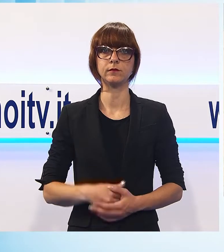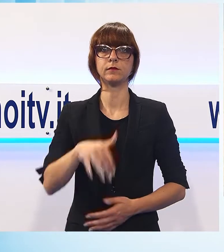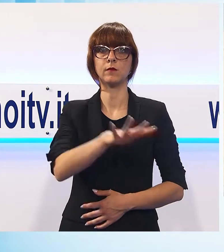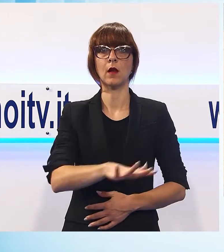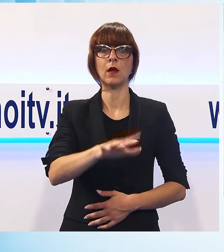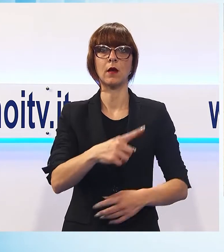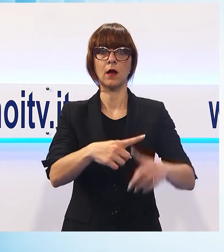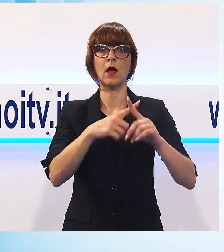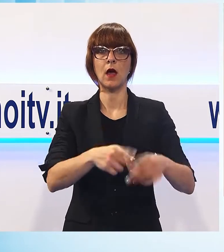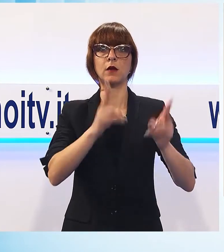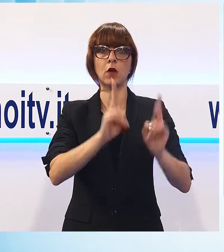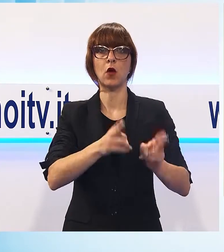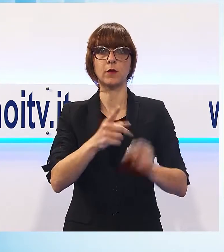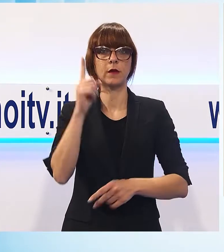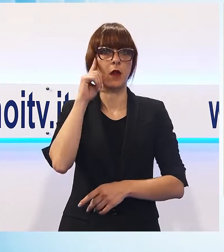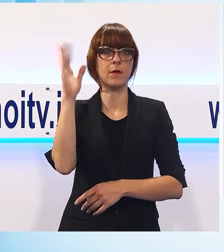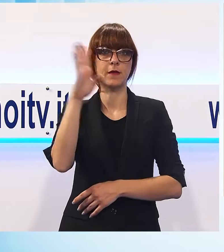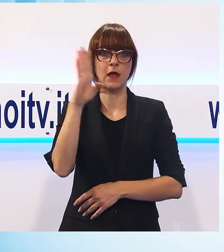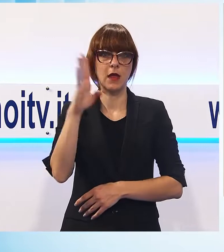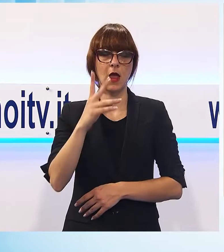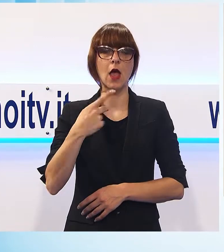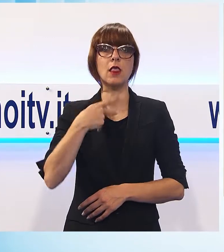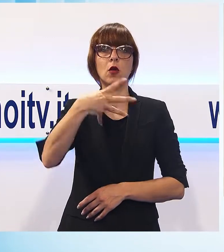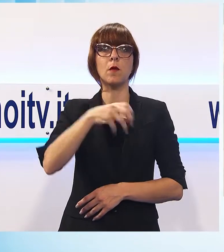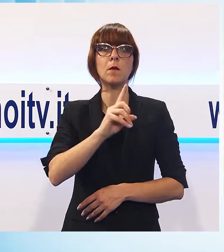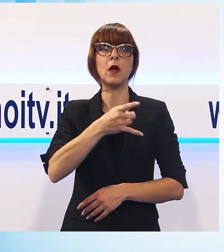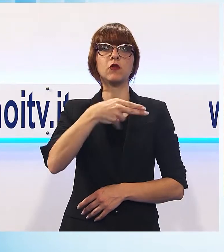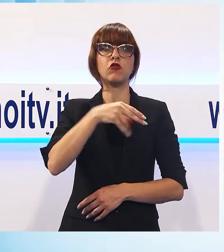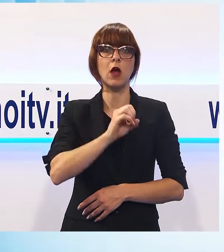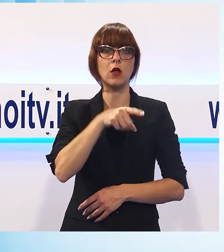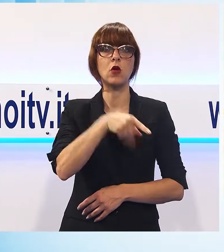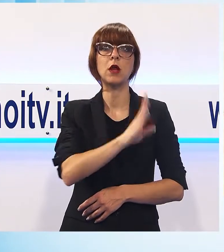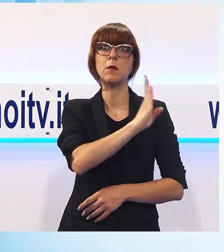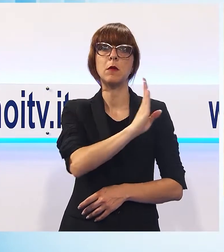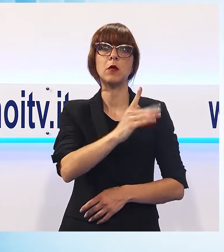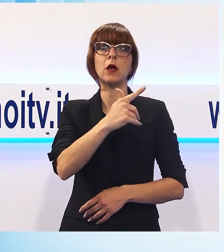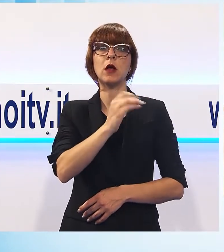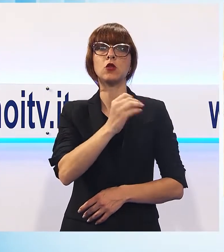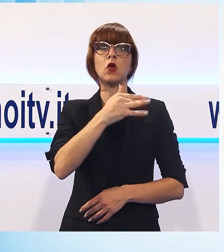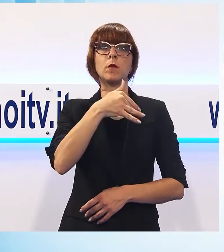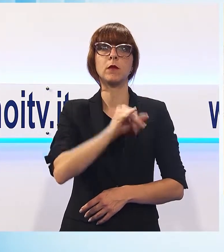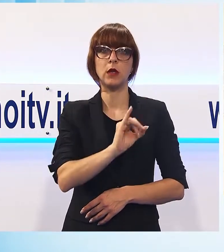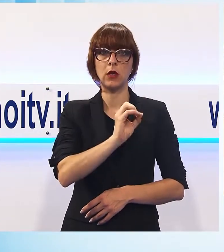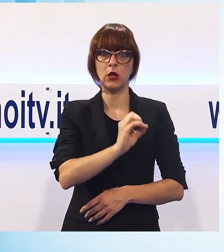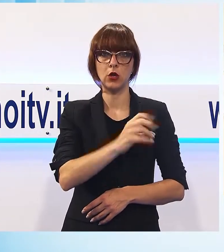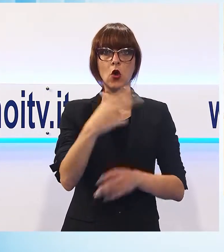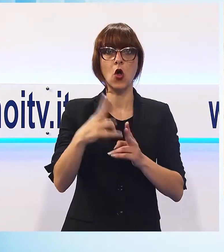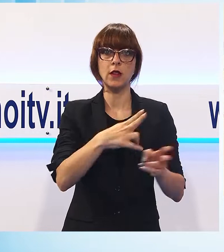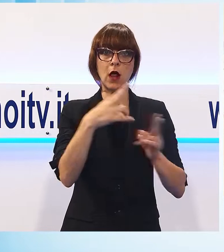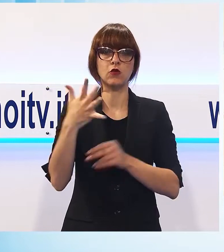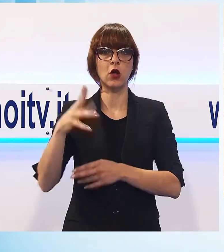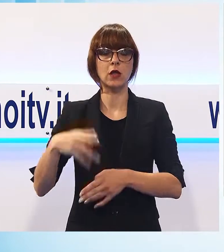La biblioteca di Tobino lascia l'ospedale di Maggiano, iniziato il traslogo di oltre 4.000 volumi dello scrittore